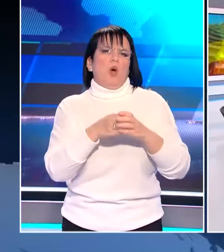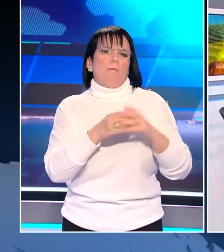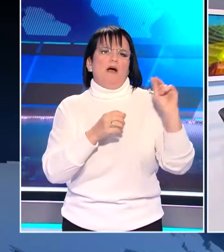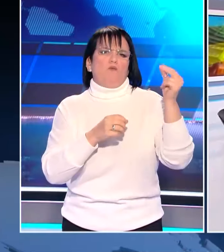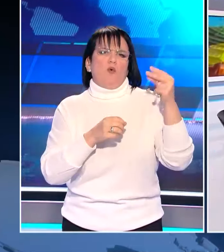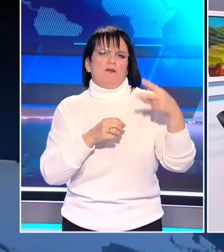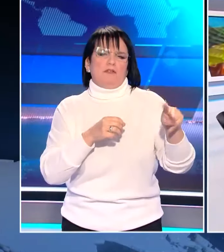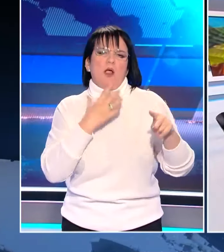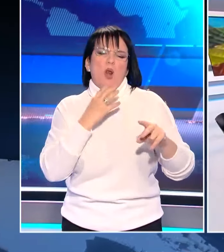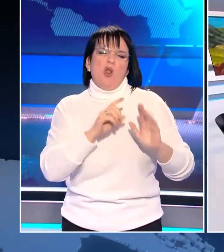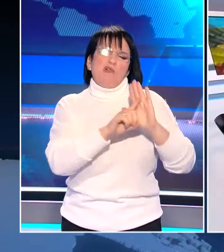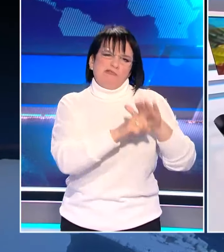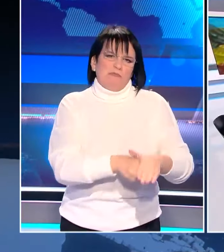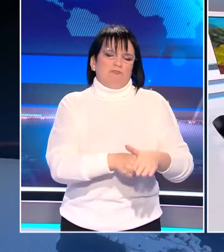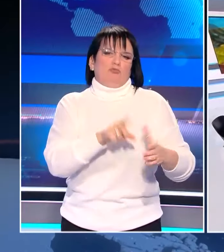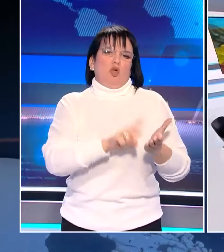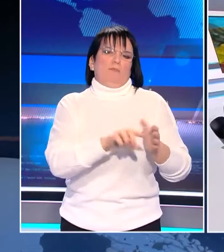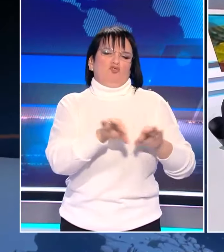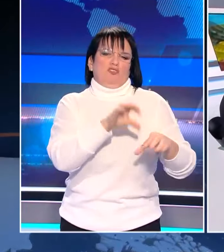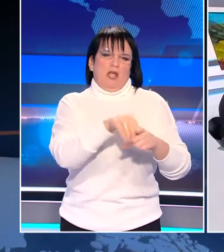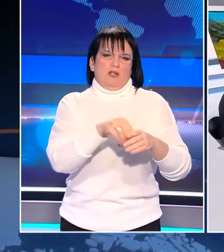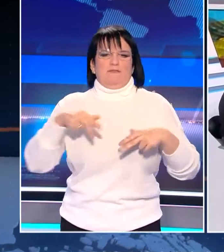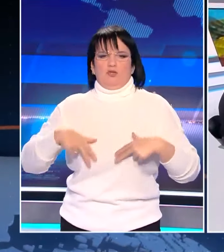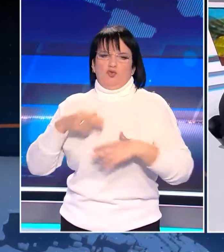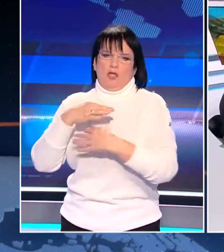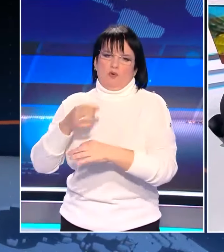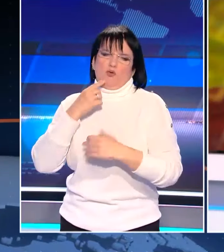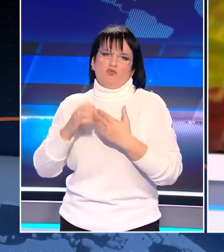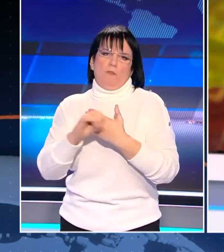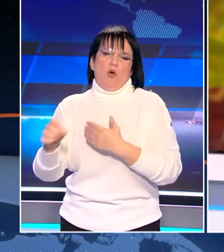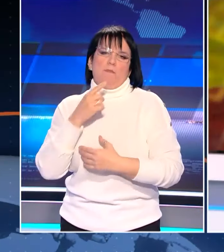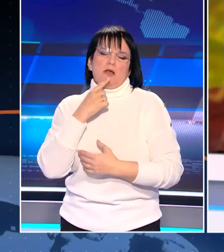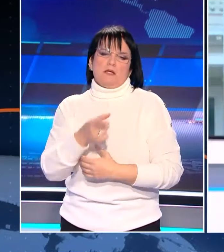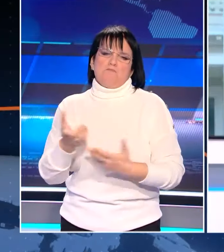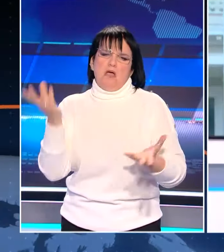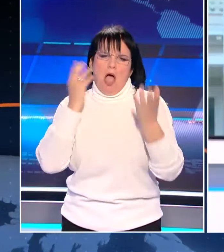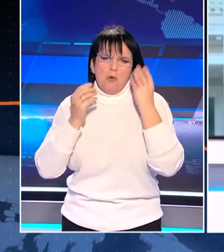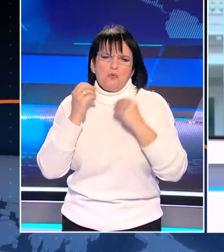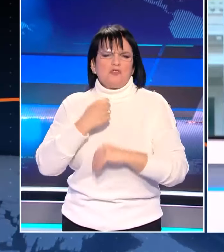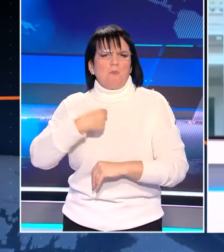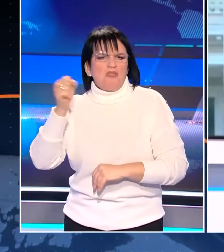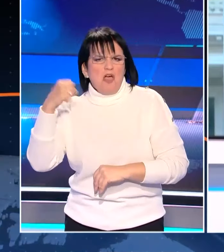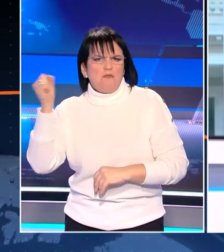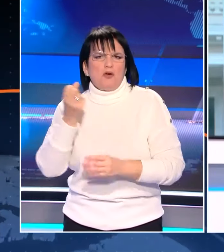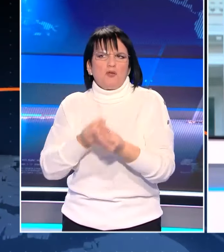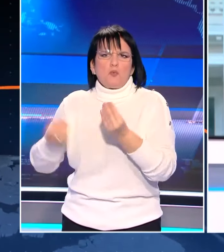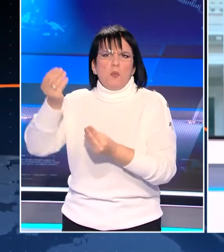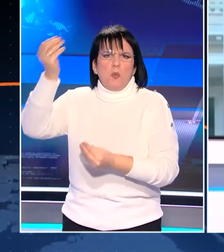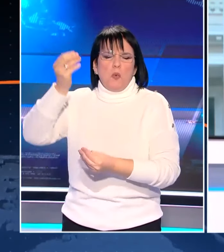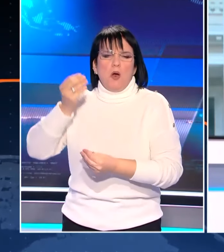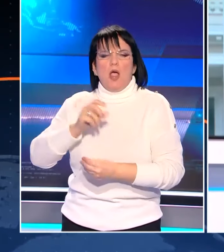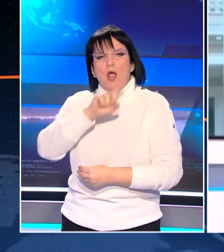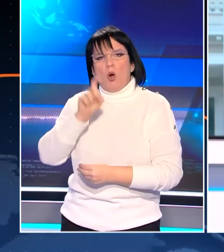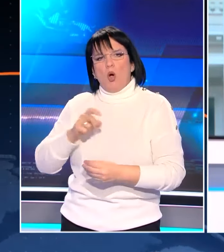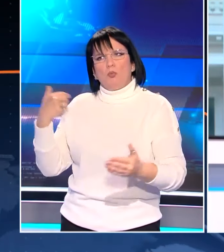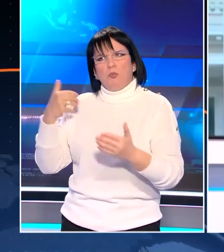προκειμένου να ψηφίσουν το νομοσχέδιο, απάντησε ο κυβερνητικός εκπρόσωπος μέσω του ΟΠΕΝ. Περισσότερο ακούστηκαν οι αντίθετες απόψεις και επειδή το έζησα,